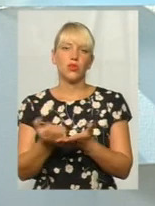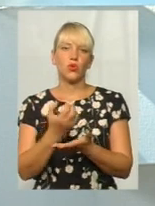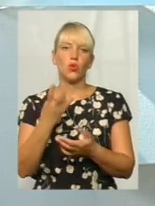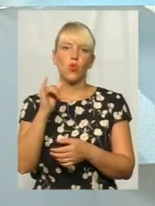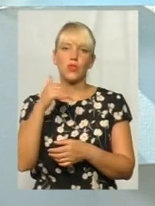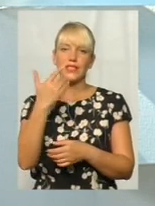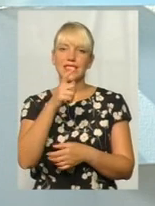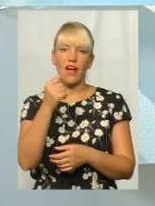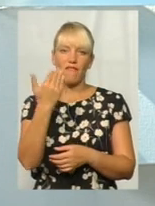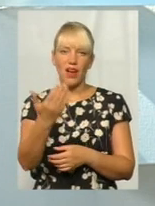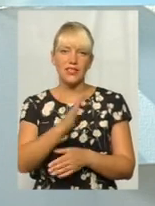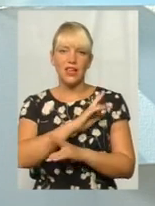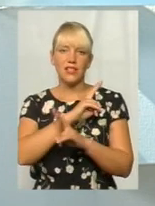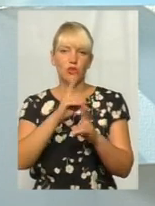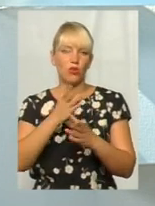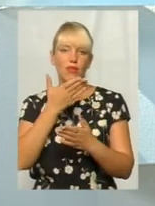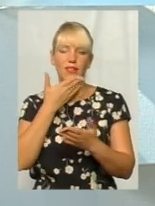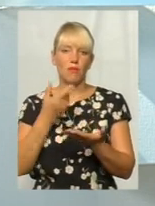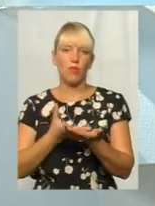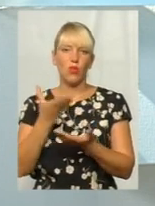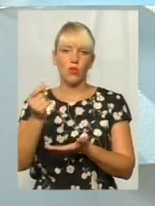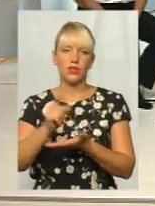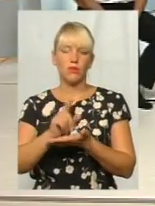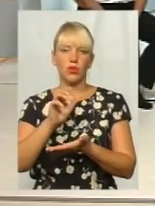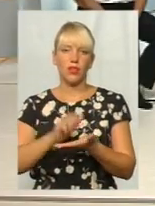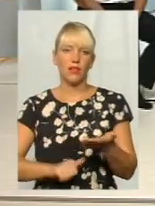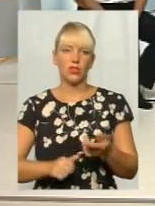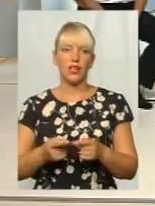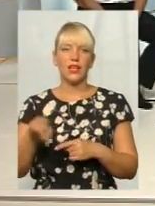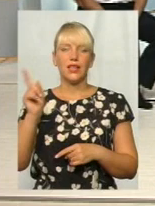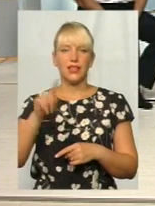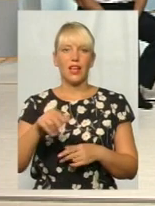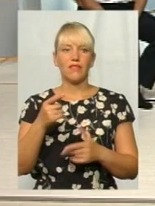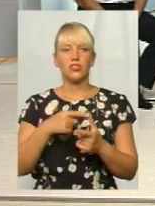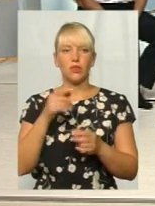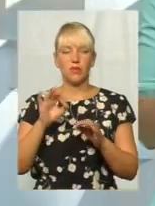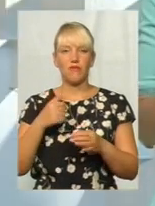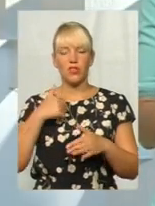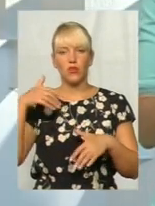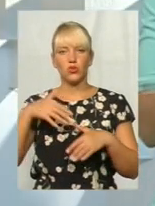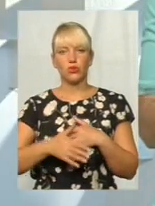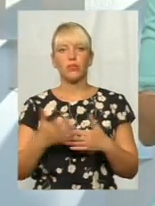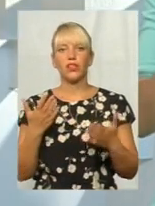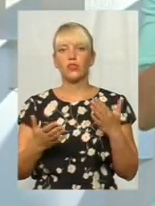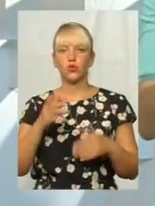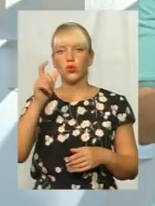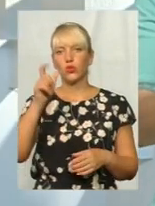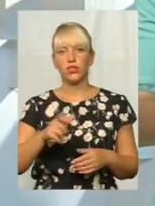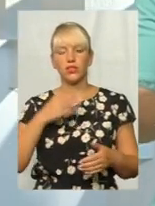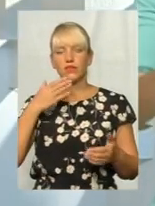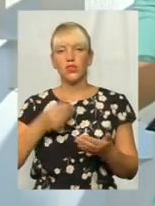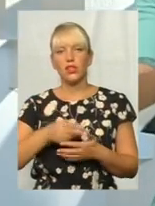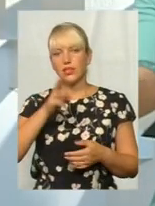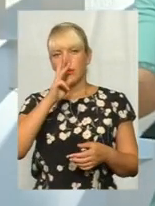податки в державу і відповідно вам не зараховується стаж. Чи правильно я розумію, Юлія Вікторівна, якщо навіть людина з своєї